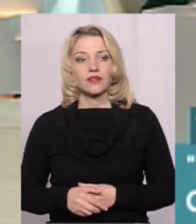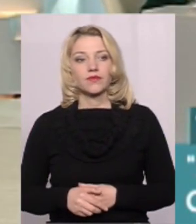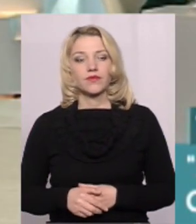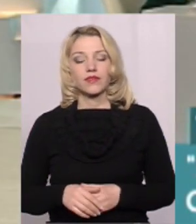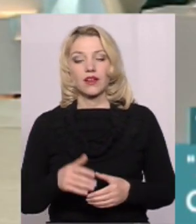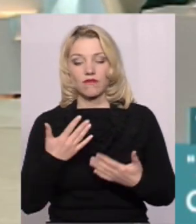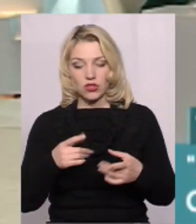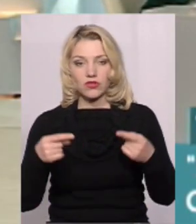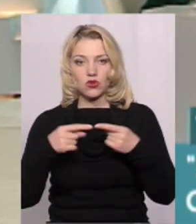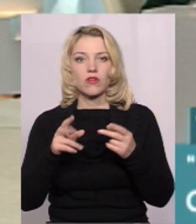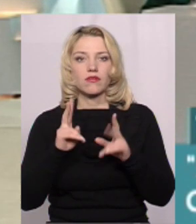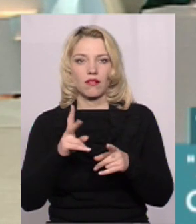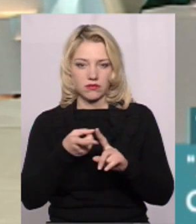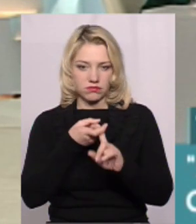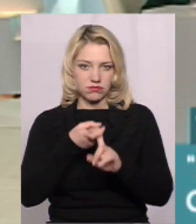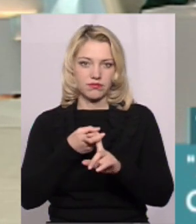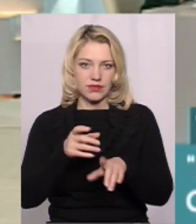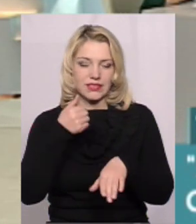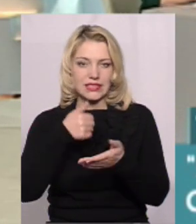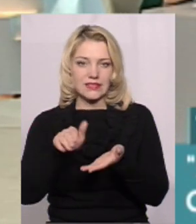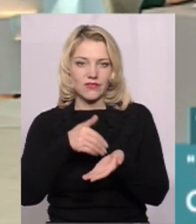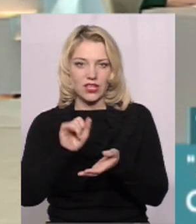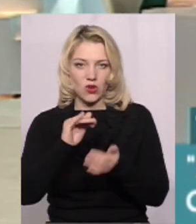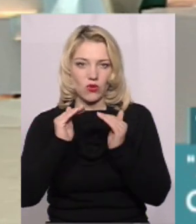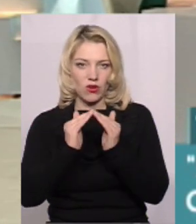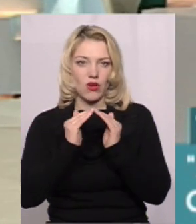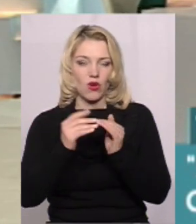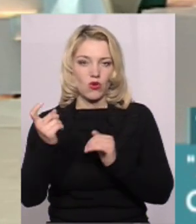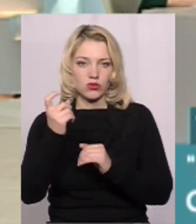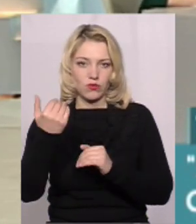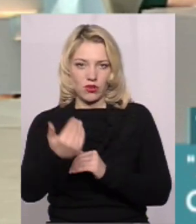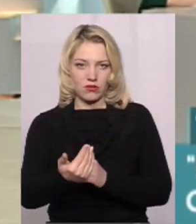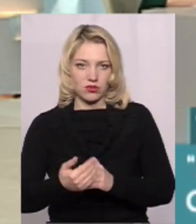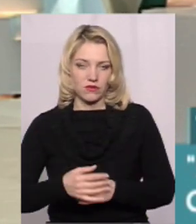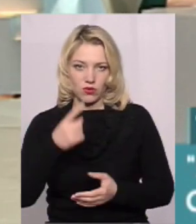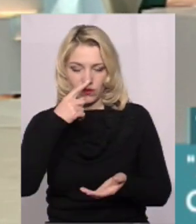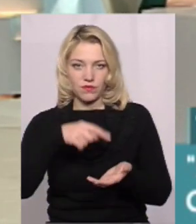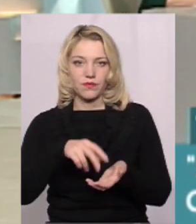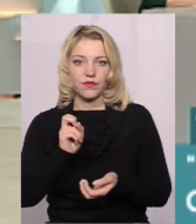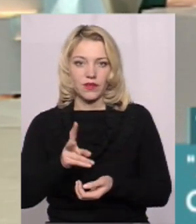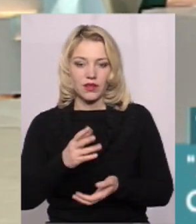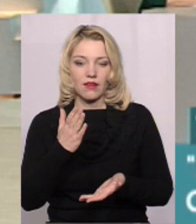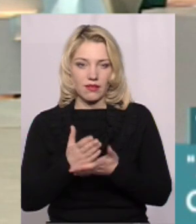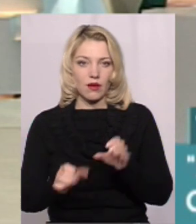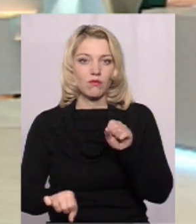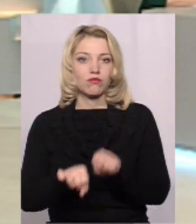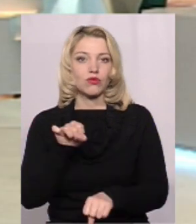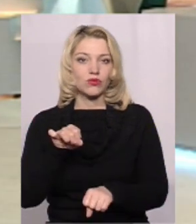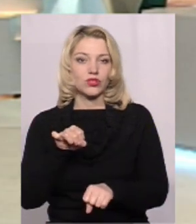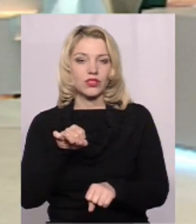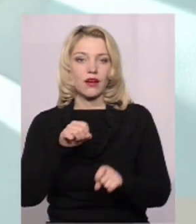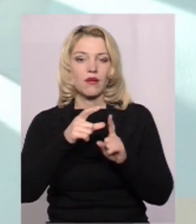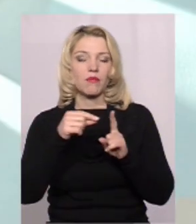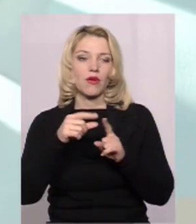цьому випадку, яким чином той збудник потрапив в господарство? Скажімо так, є певні порушення прав